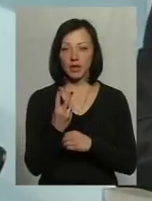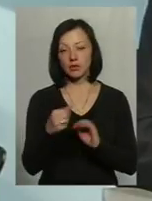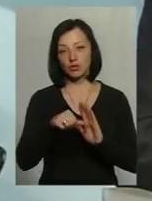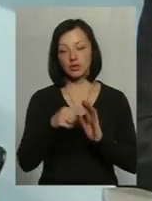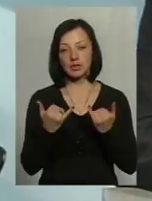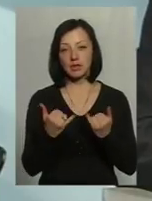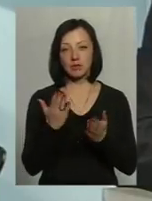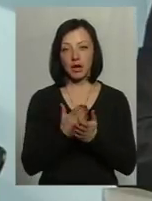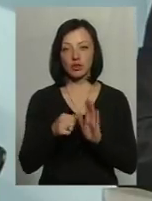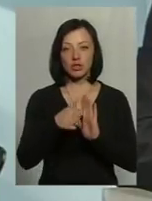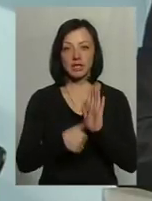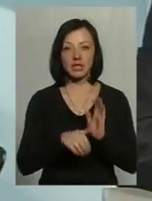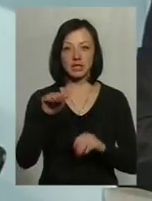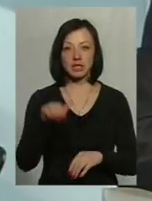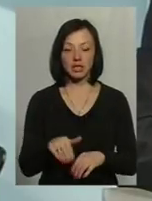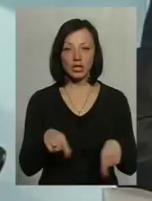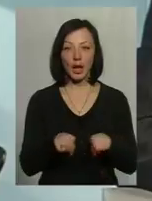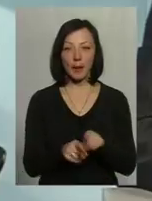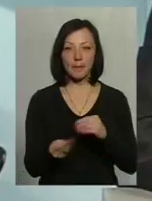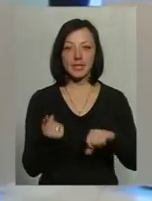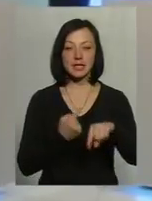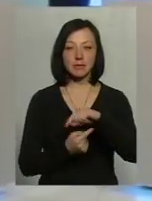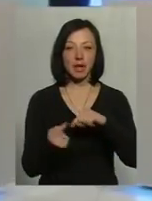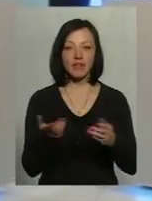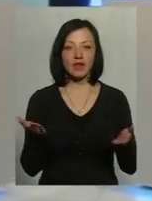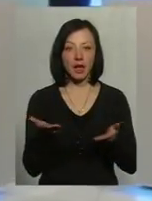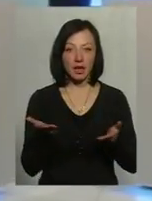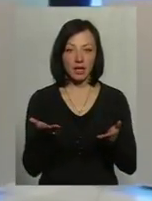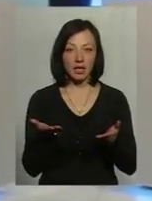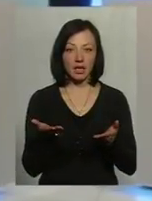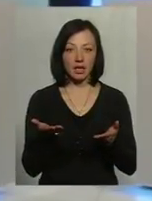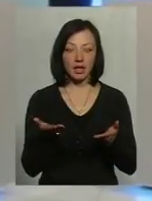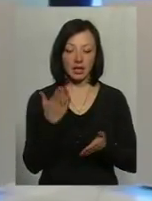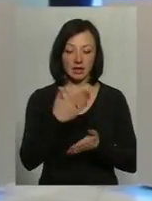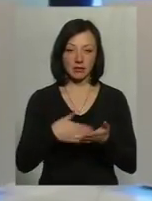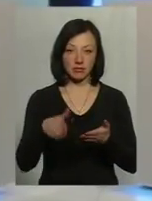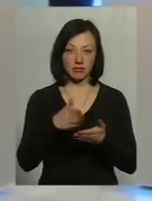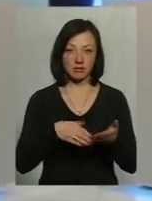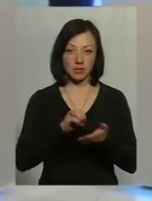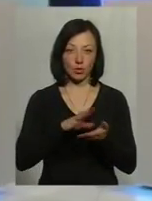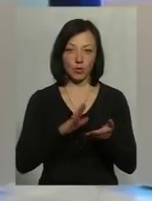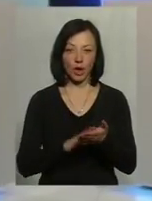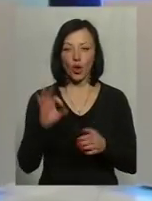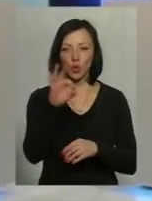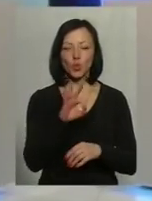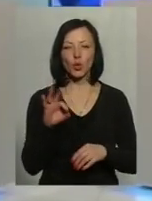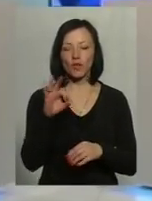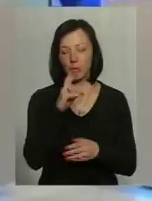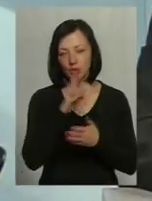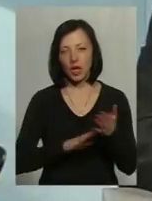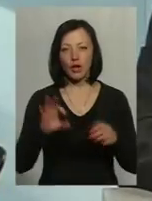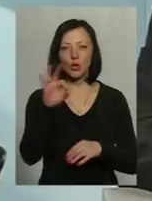тисяч таких приватних підприємців, які снялися, нульовики так звані,